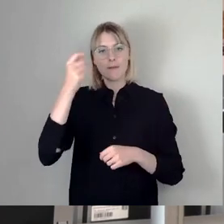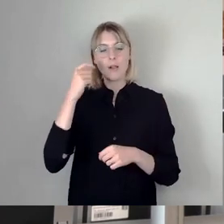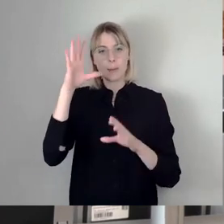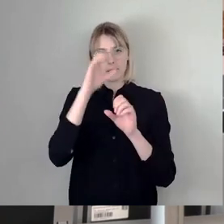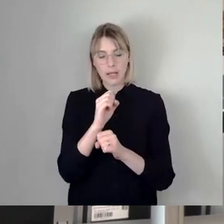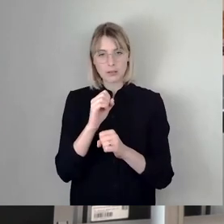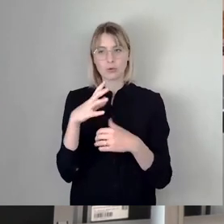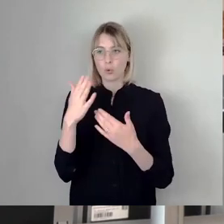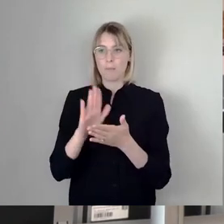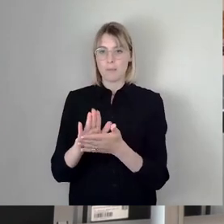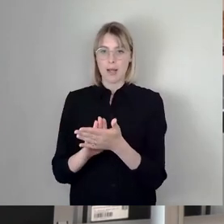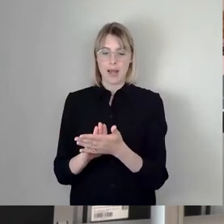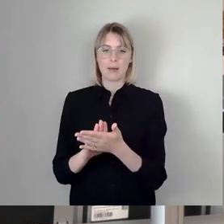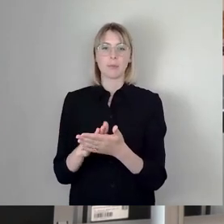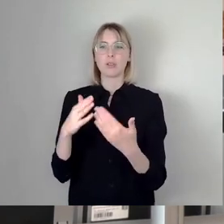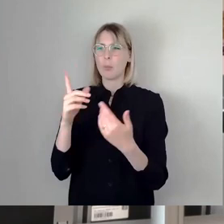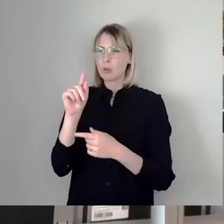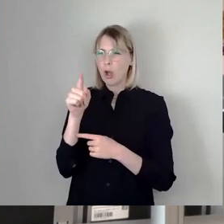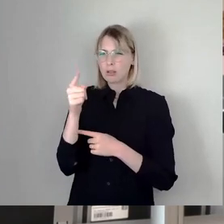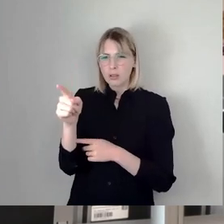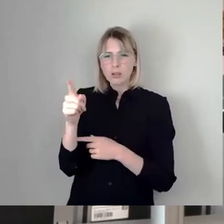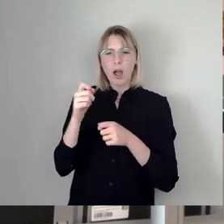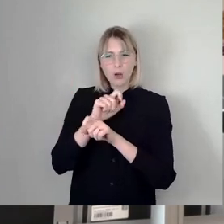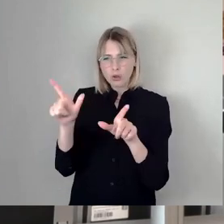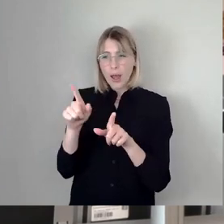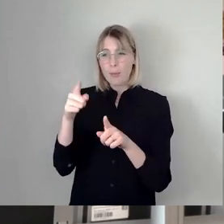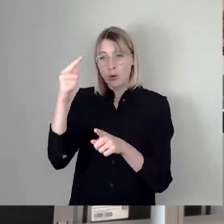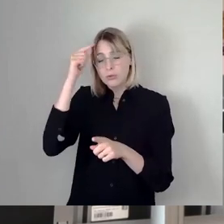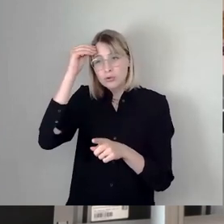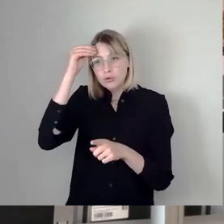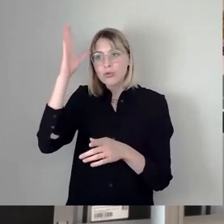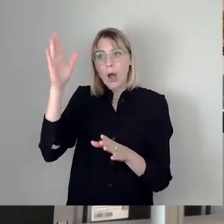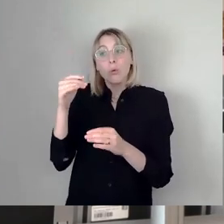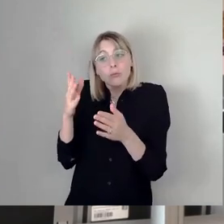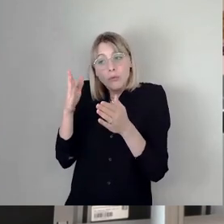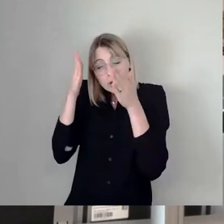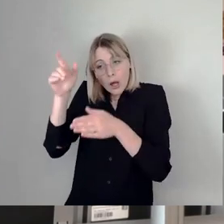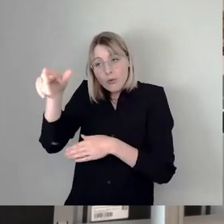heißt, sie machen eine Ausschreibung und sind so intelligent, ich traue sie ihnen ja zu, aber sie